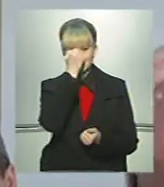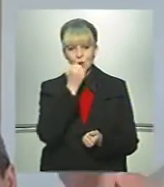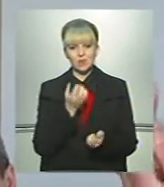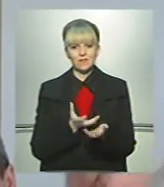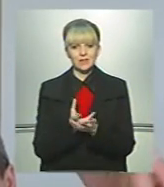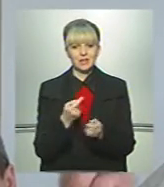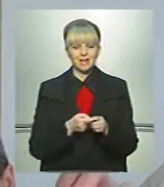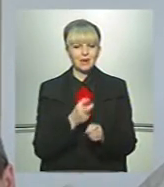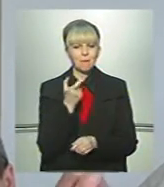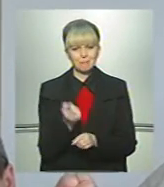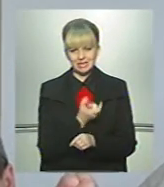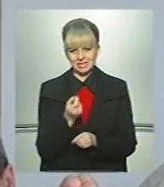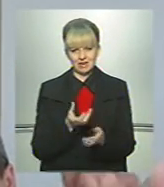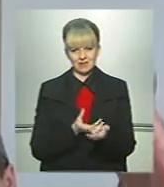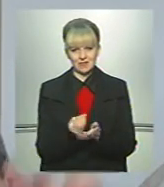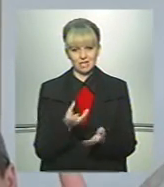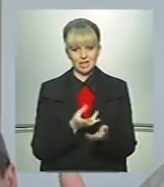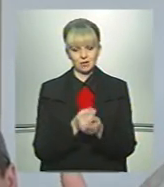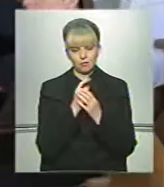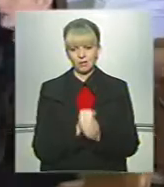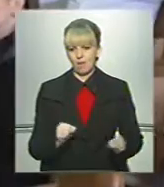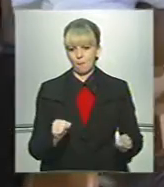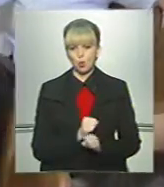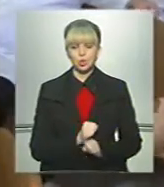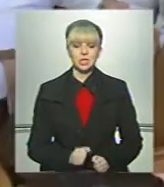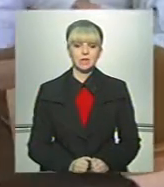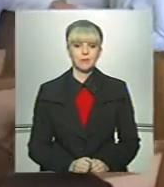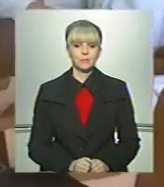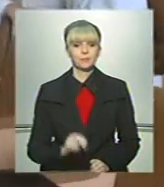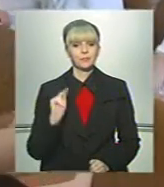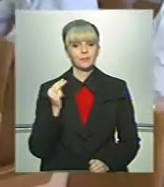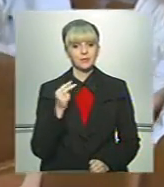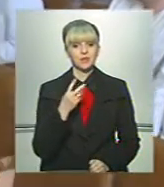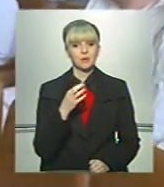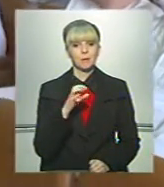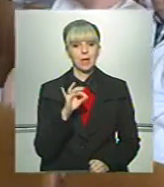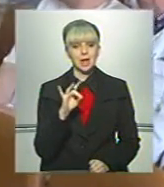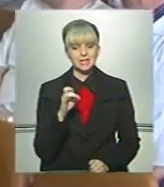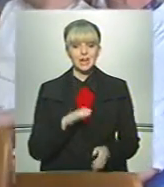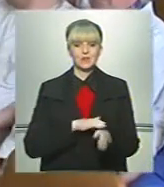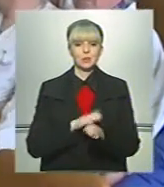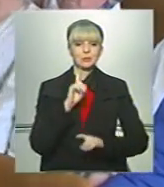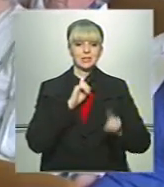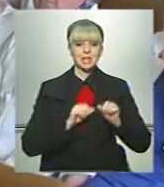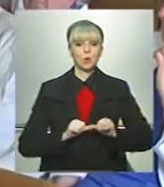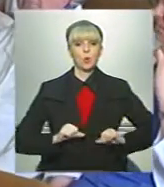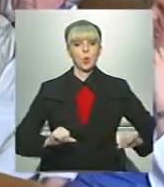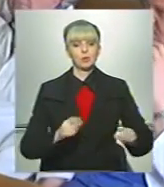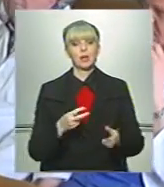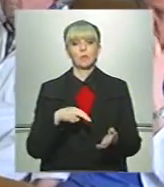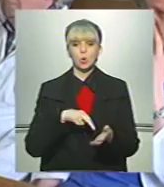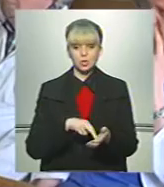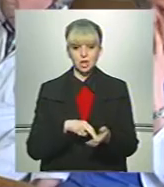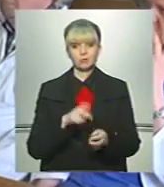Таке мізерне фінансування неможливо. У четвер, 24 березня, відбудеться засідання комісії, де й